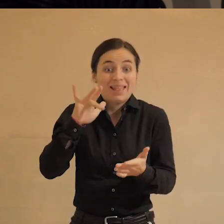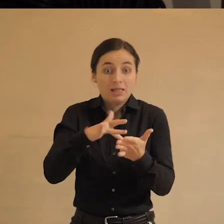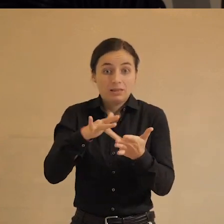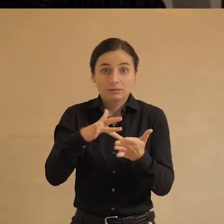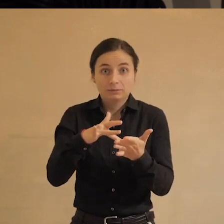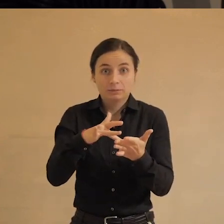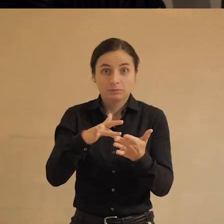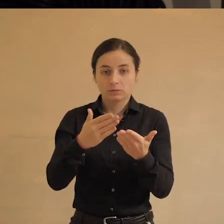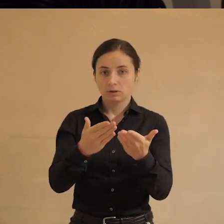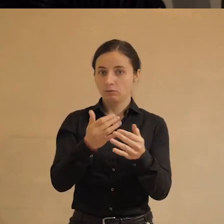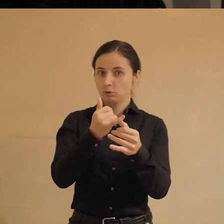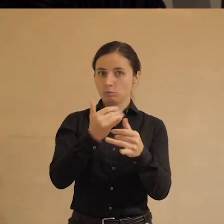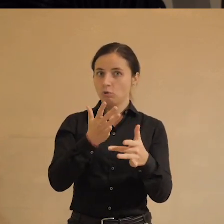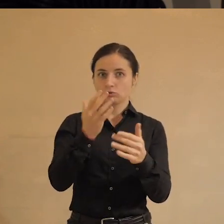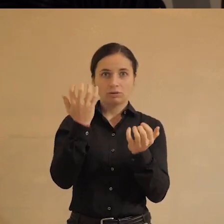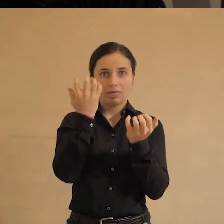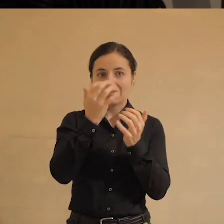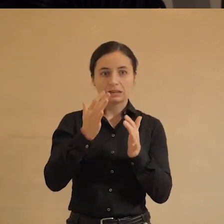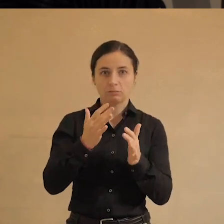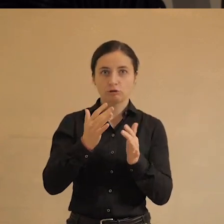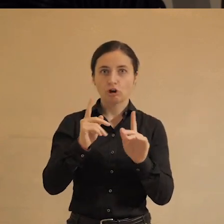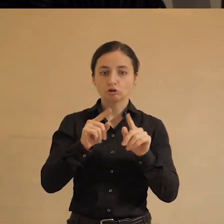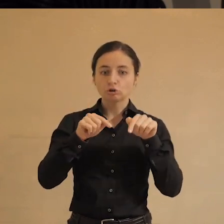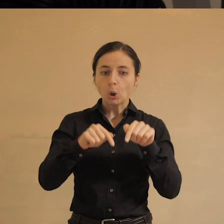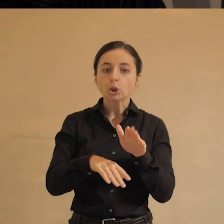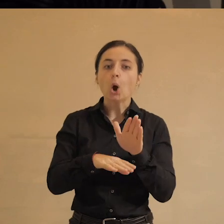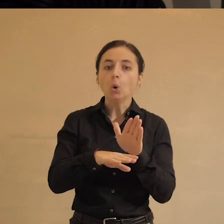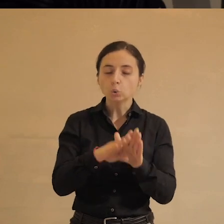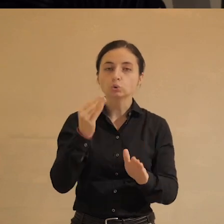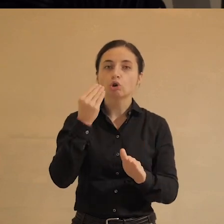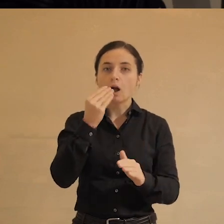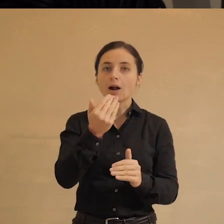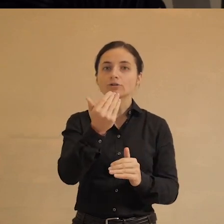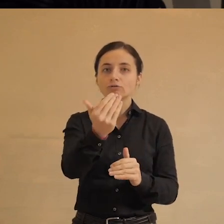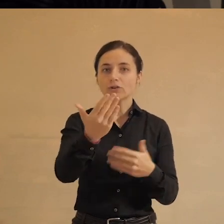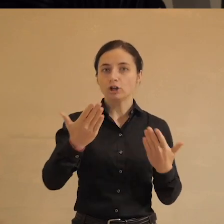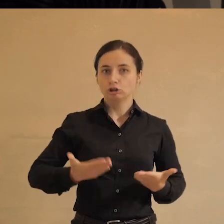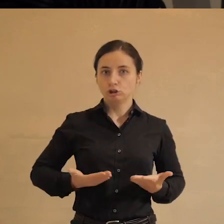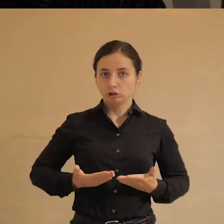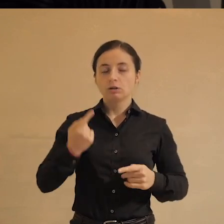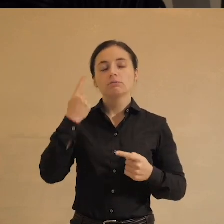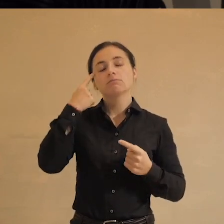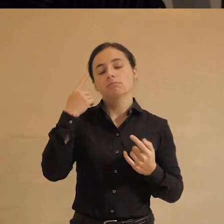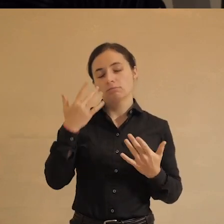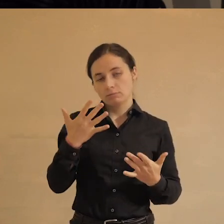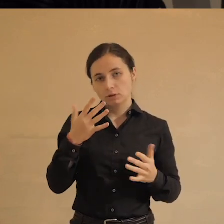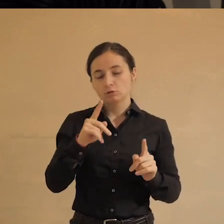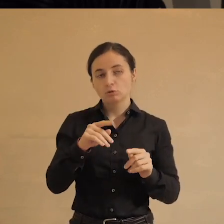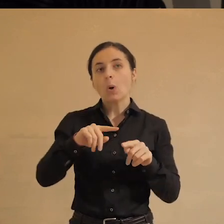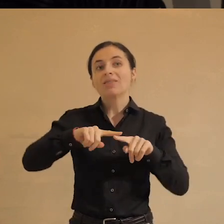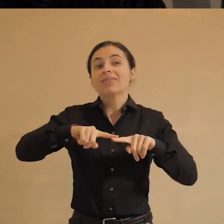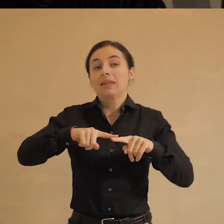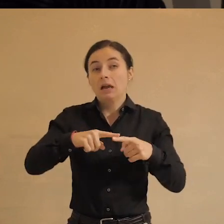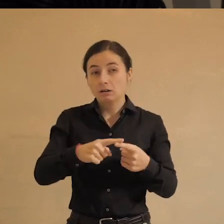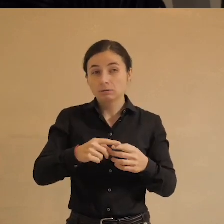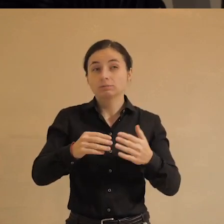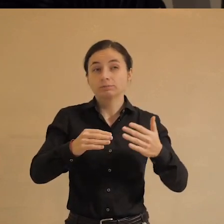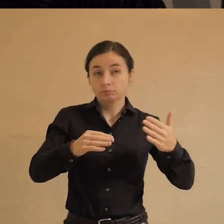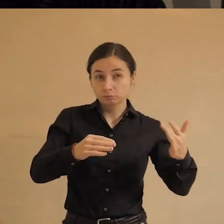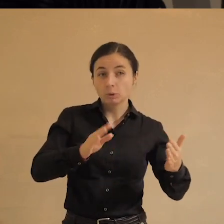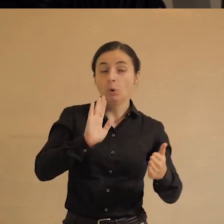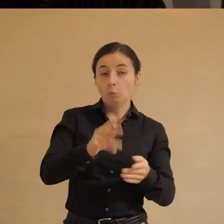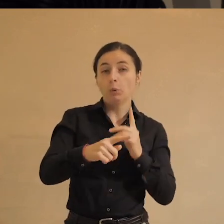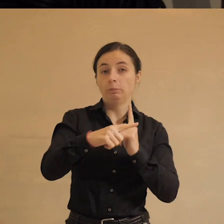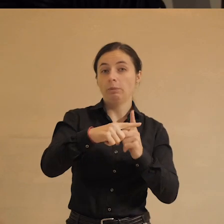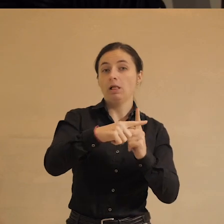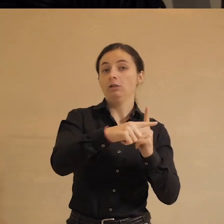то вы не можете не замечать, что это улучшило качество вашей жизни. Поэтому вам, естественно, полагать, что и дальше дальнейшие